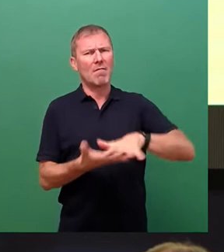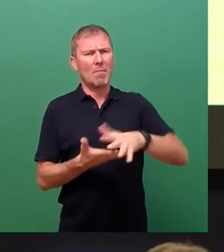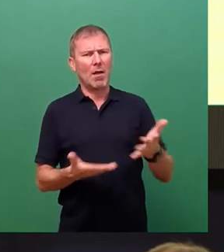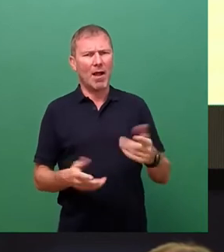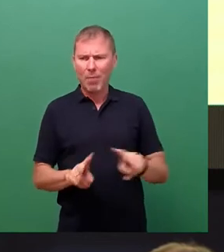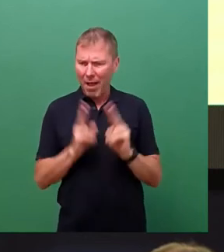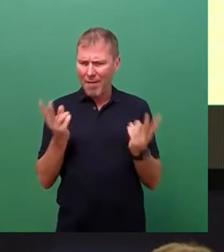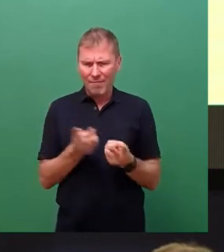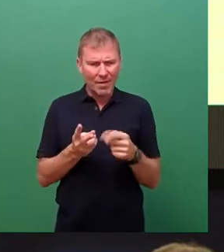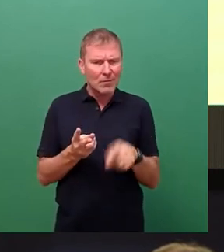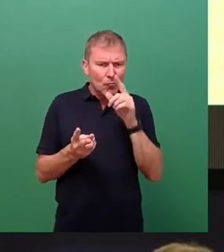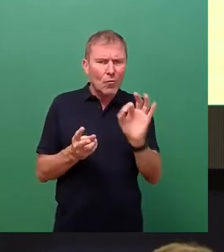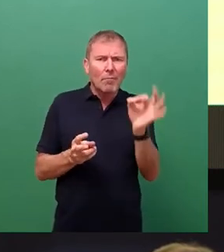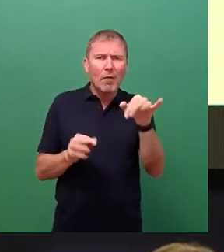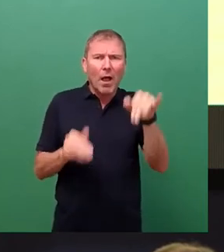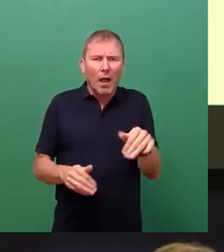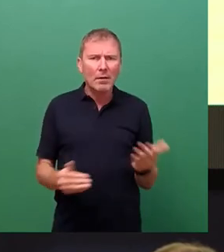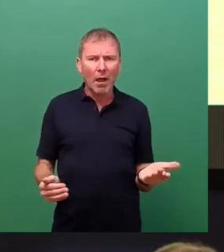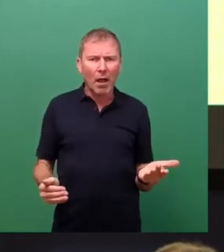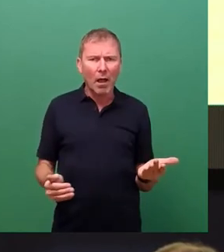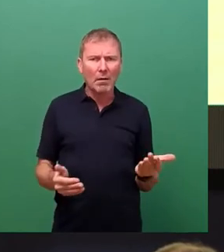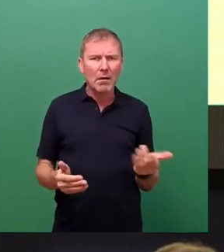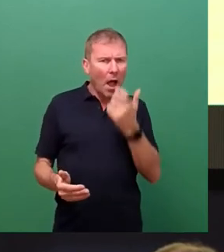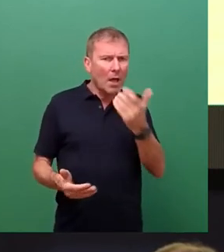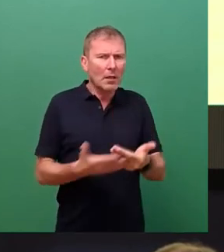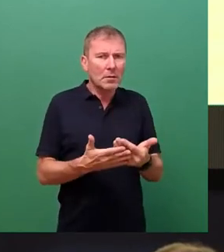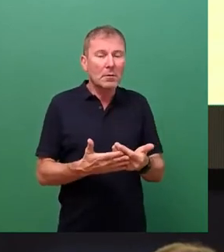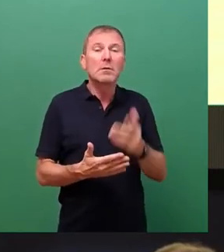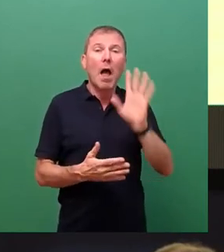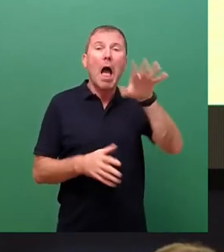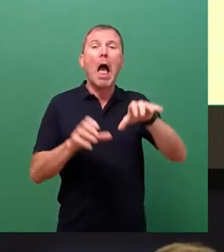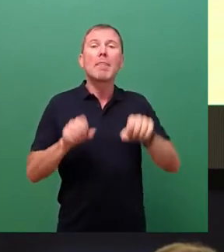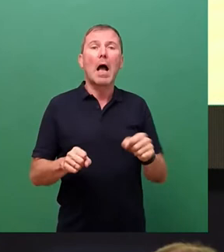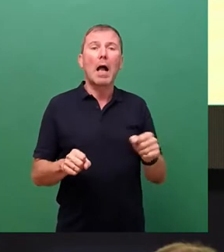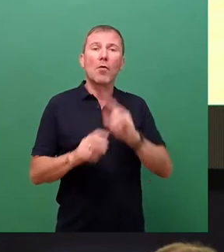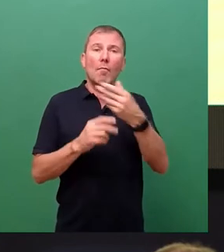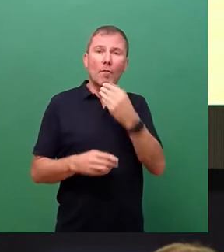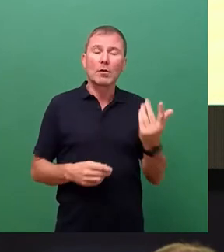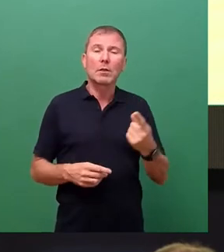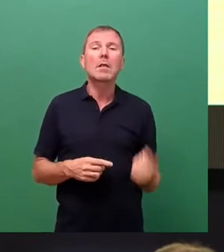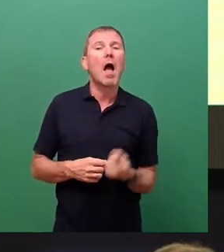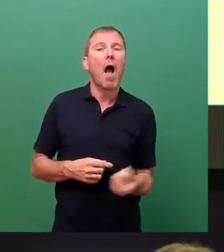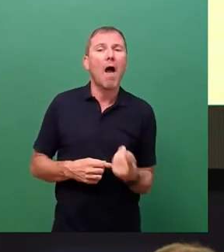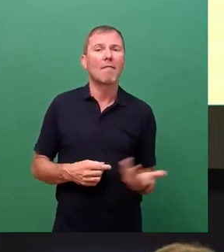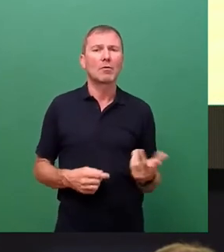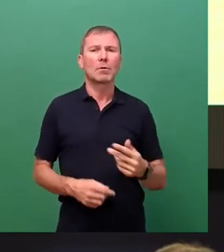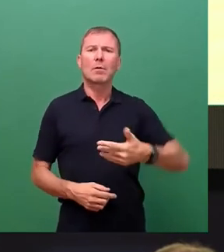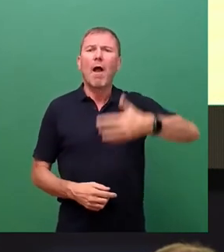begrenzt vorhanden ist? Ist es nachhaltig, wenn Waschmaschinen, Fernseher,